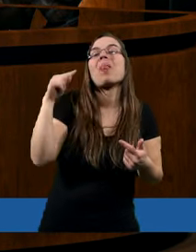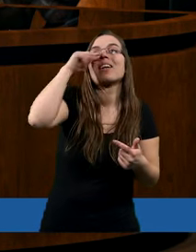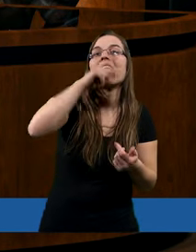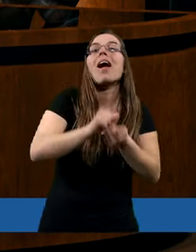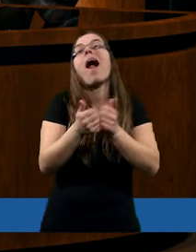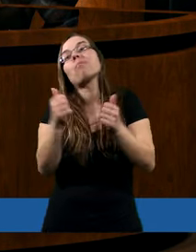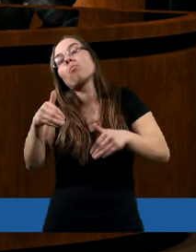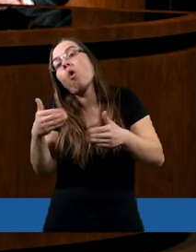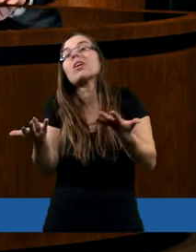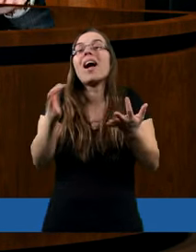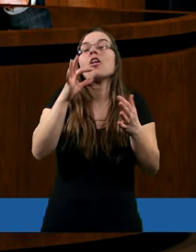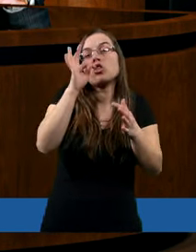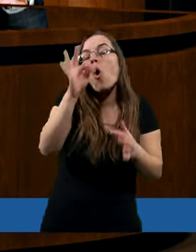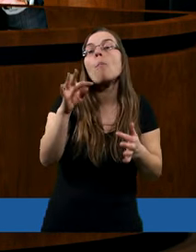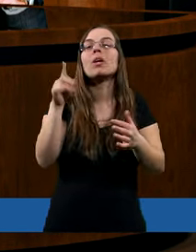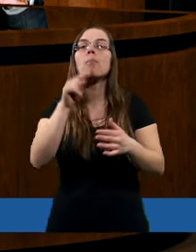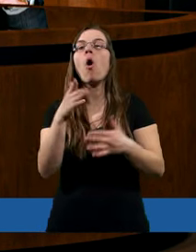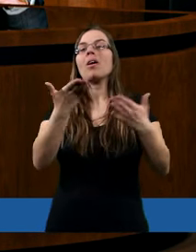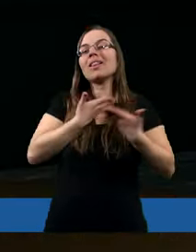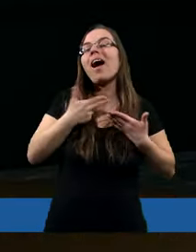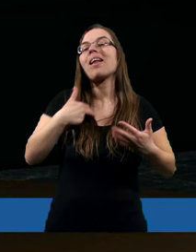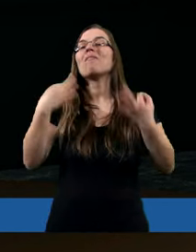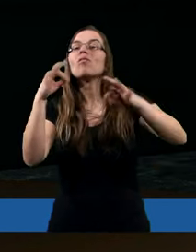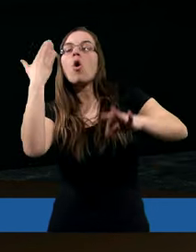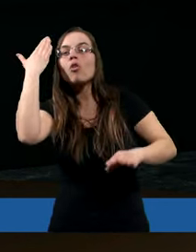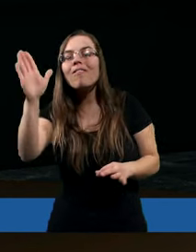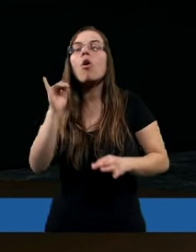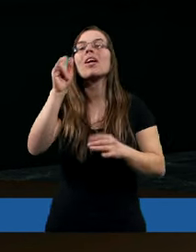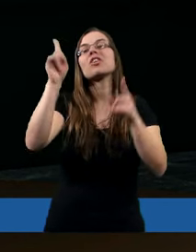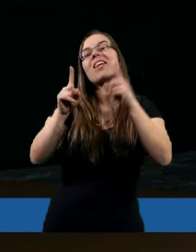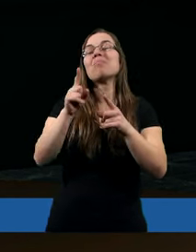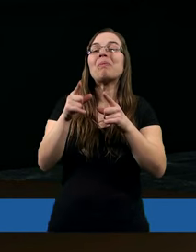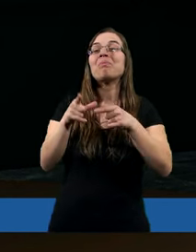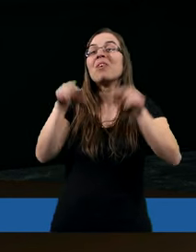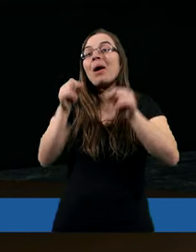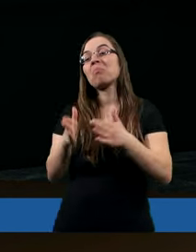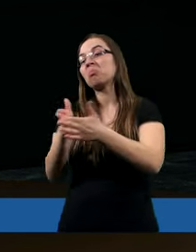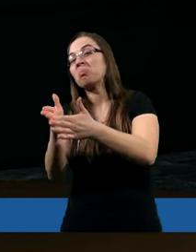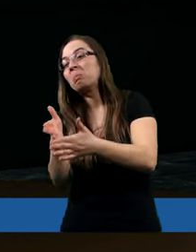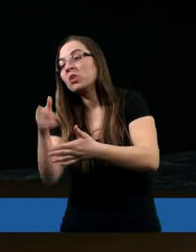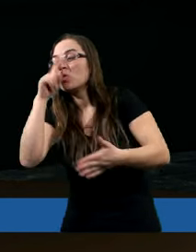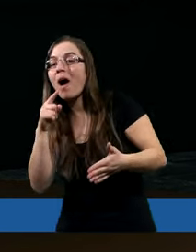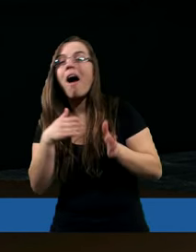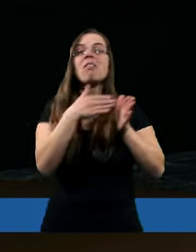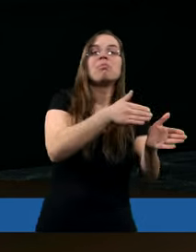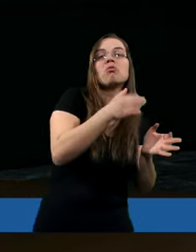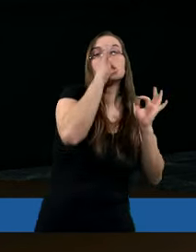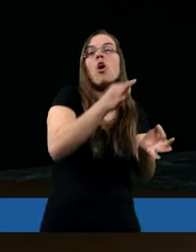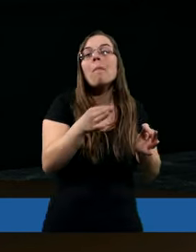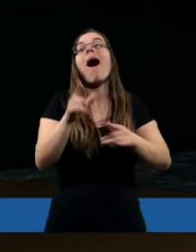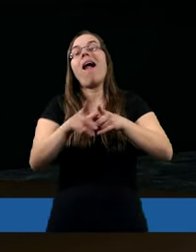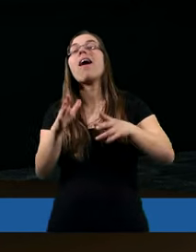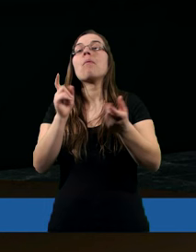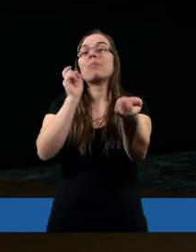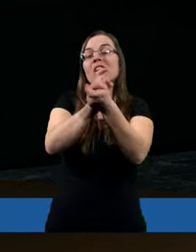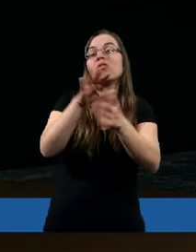bo gdzieś ta nasza wolna wola często sprowadza nas na manowce po prostu. No ale przeciwko Duchowi Świętemu, no oczywiście, tak jak